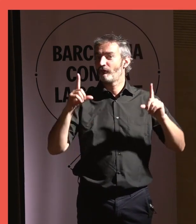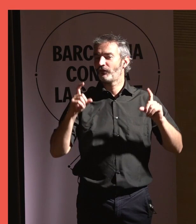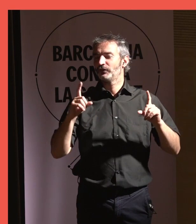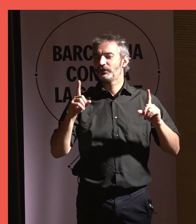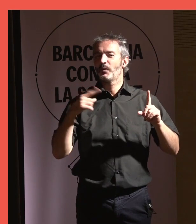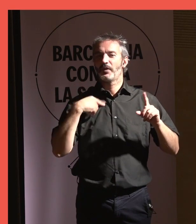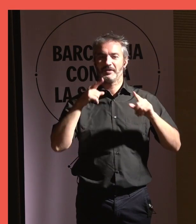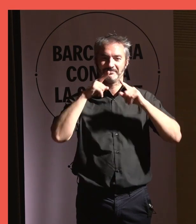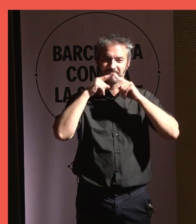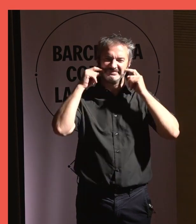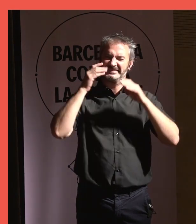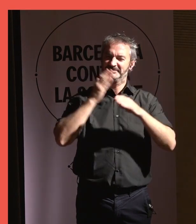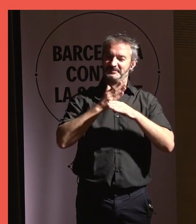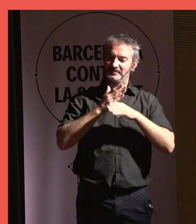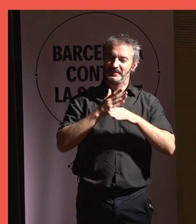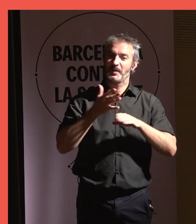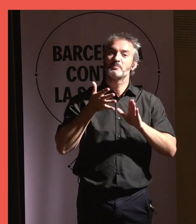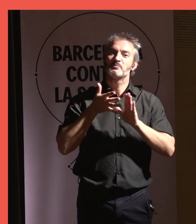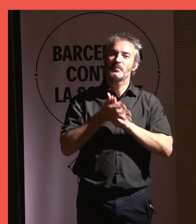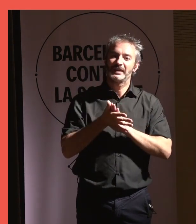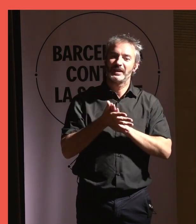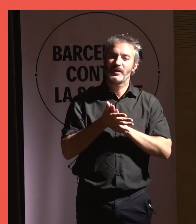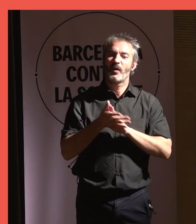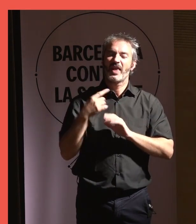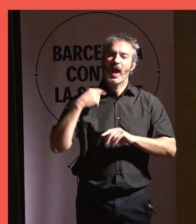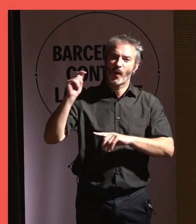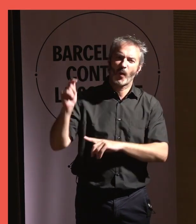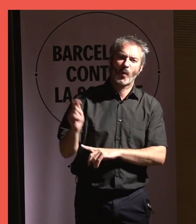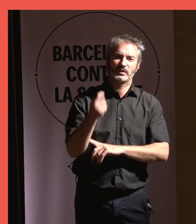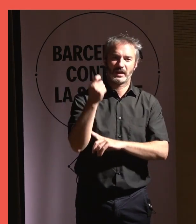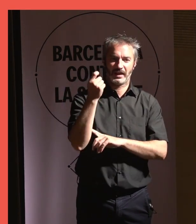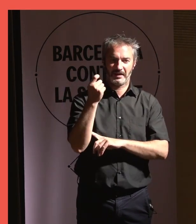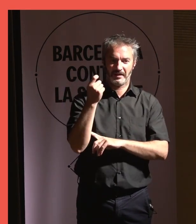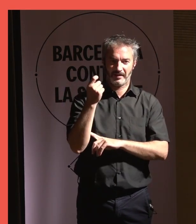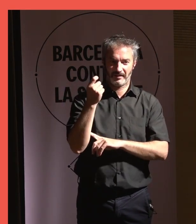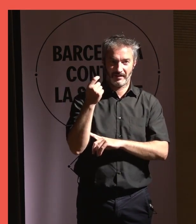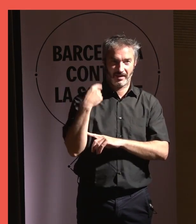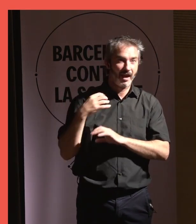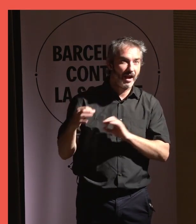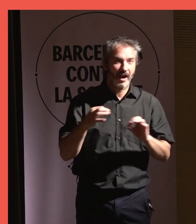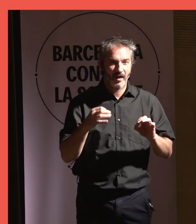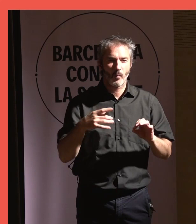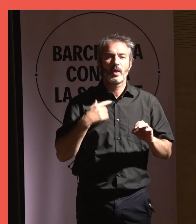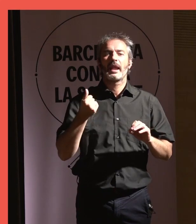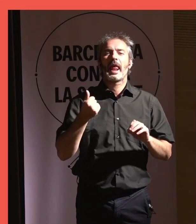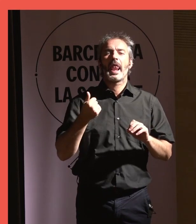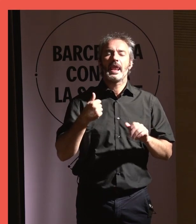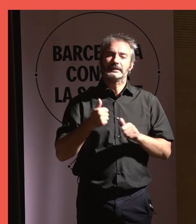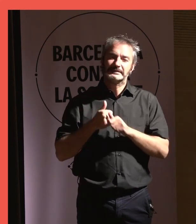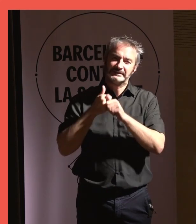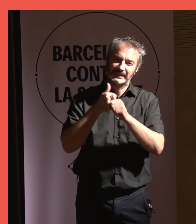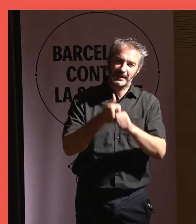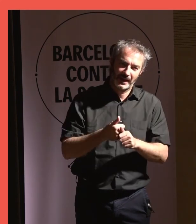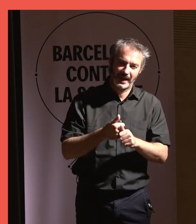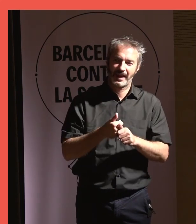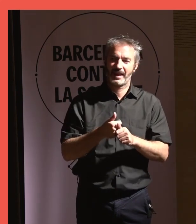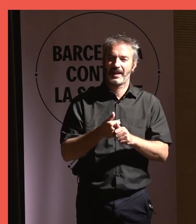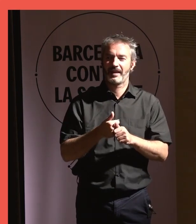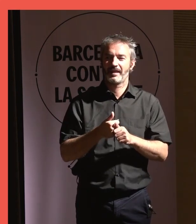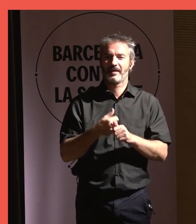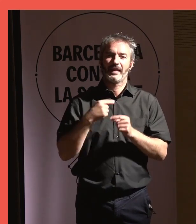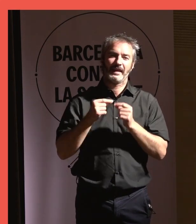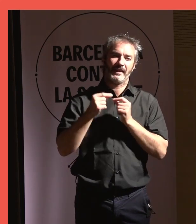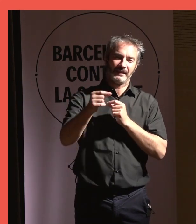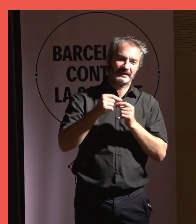és de somriure aquests dies perquè la veritat és que s'ha aconseguit, jo crec, el que es pretenia. Un gran seguiment aquí, un gran seguiment